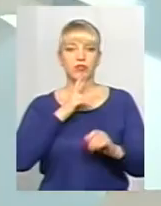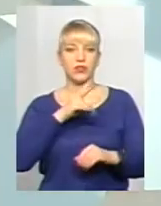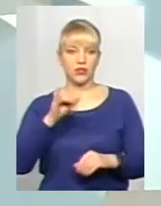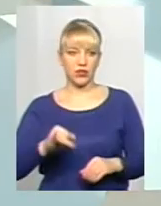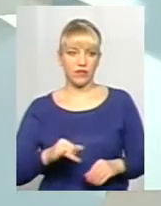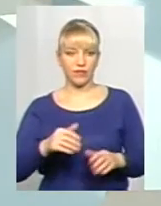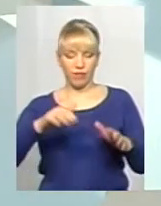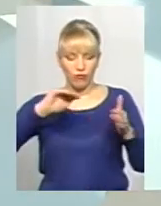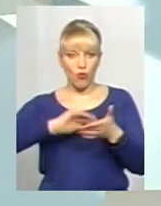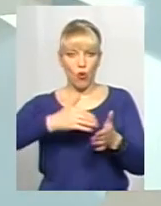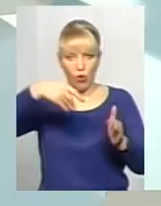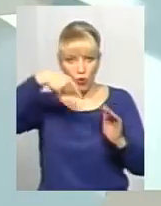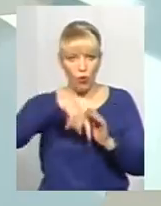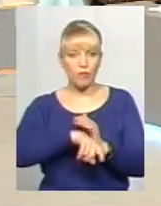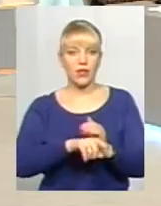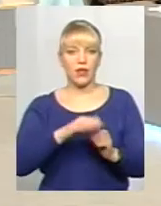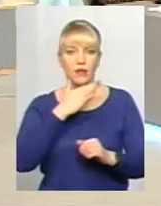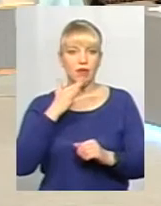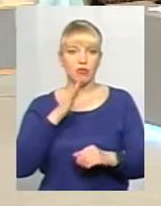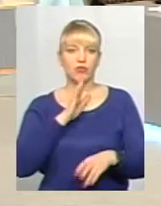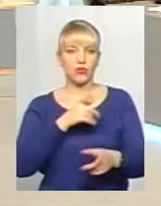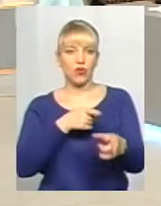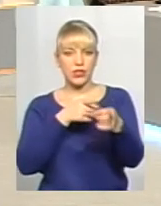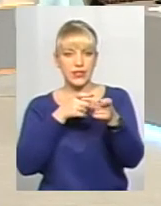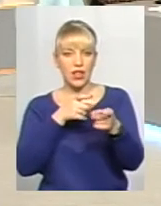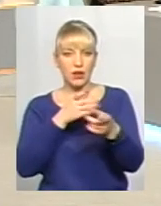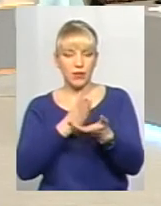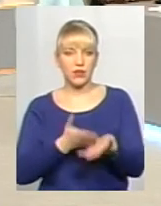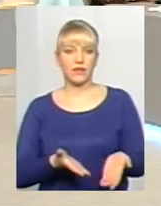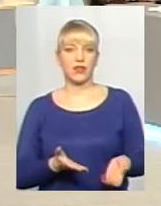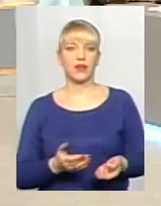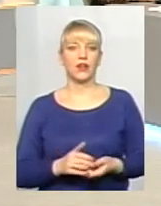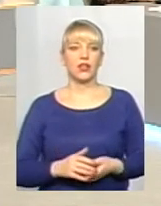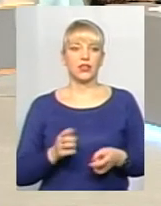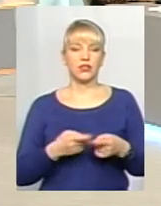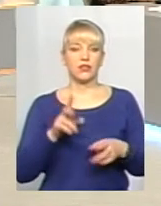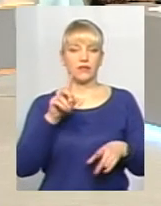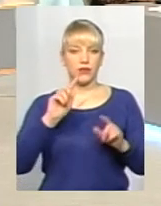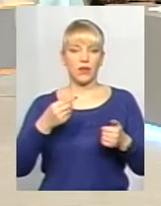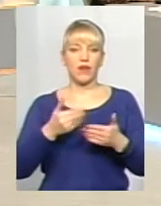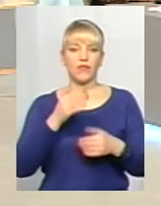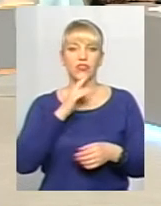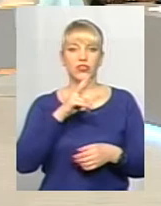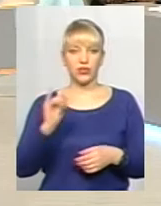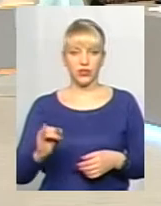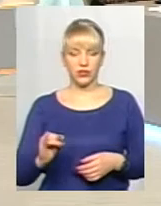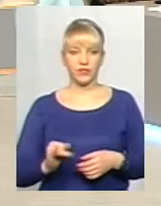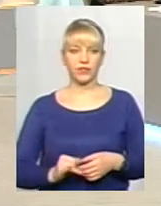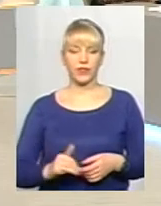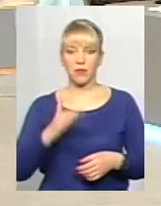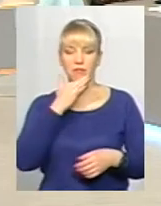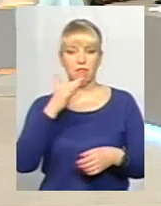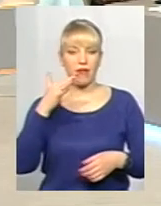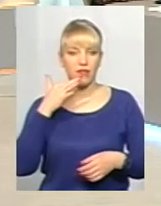В окопі в нас є багато жінок-снайперів, так? Ну, це вимагає від жінки, ну, дуже